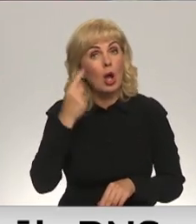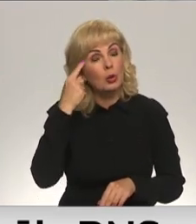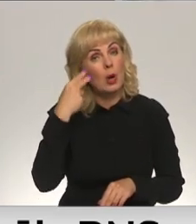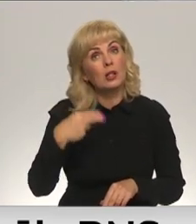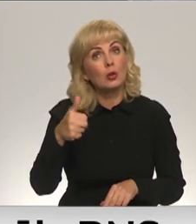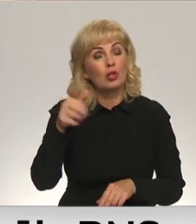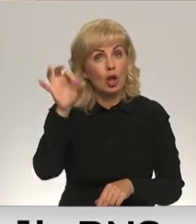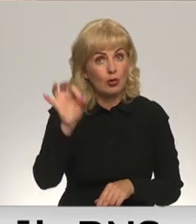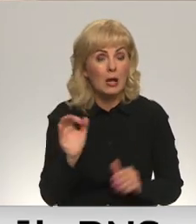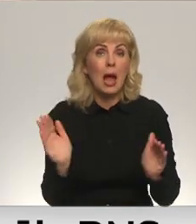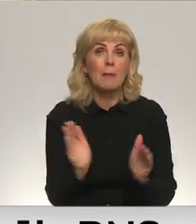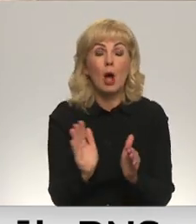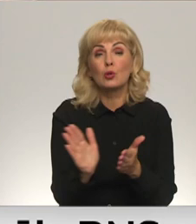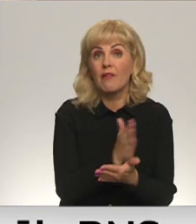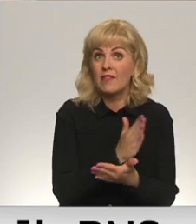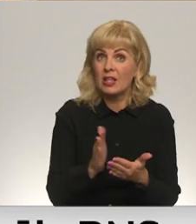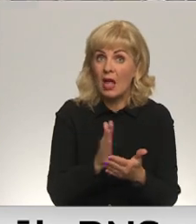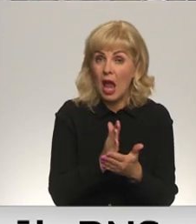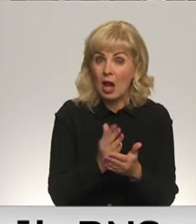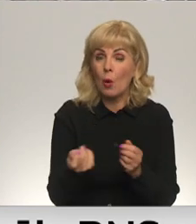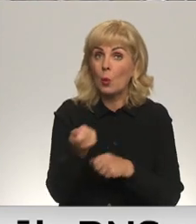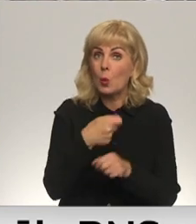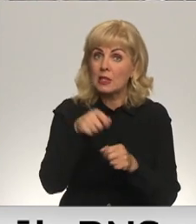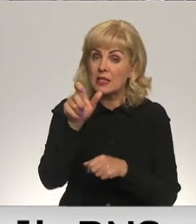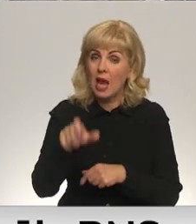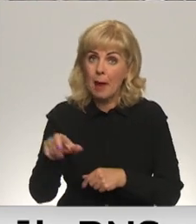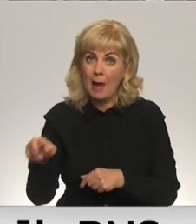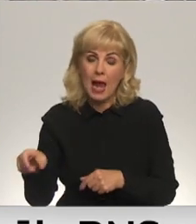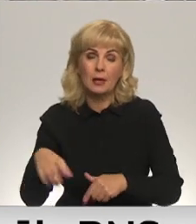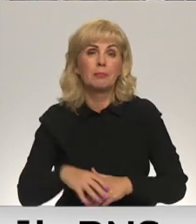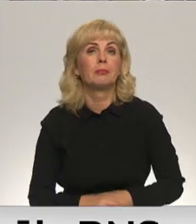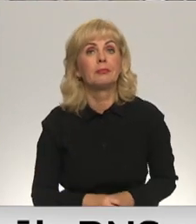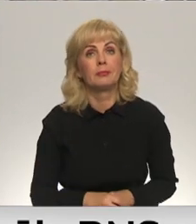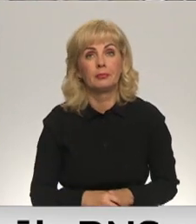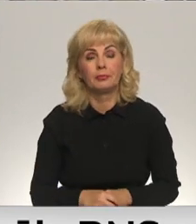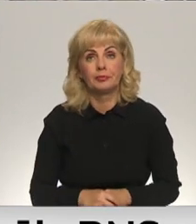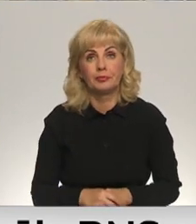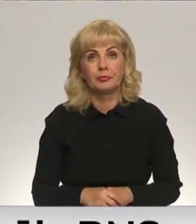% mazo un vidējo uzņēmēju. Iļja Koziņts, Latvijas televīzija